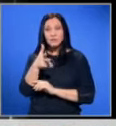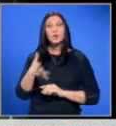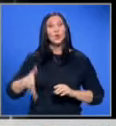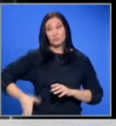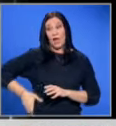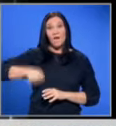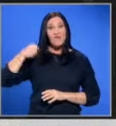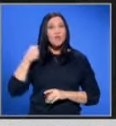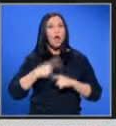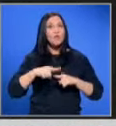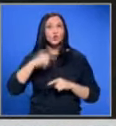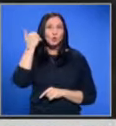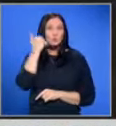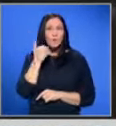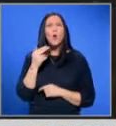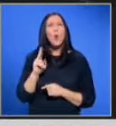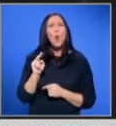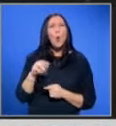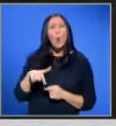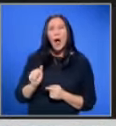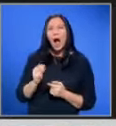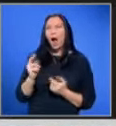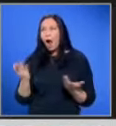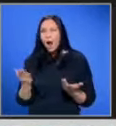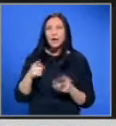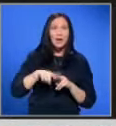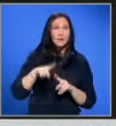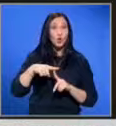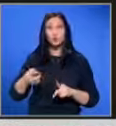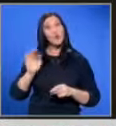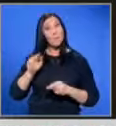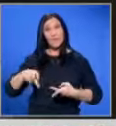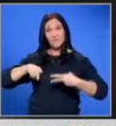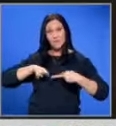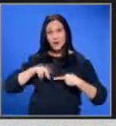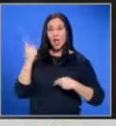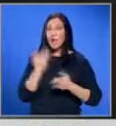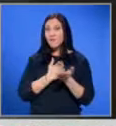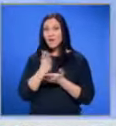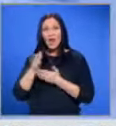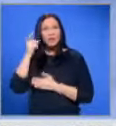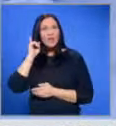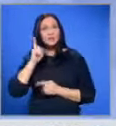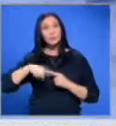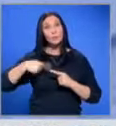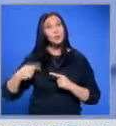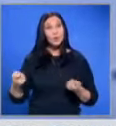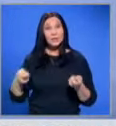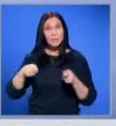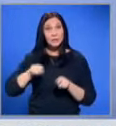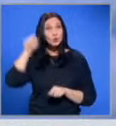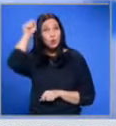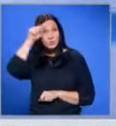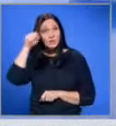вадя нош и да го използвам. Кога и как обаче Ильян Тодоров ще бъде екстрадиран? Единият вариант е наказателната процедура да приключи в